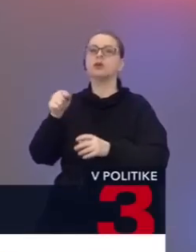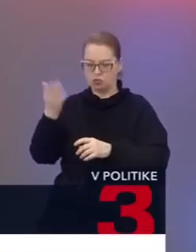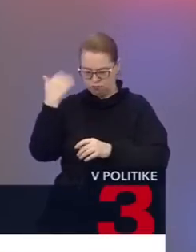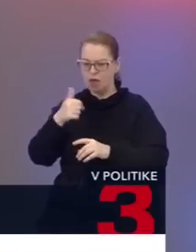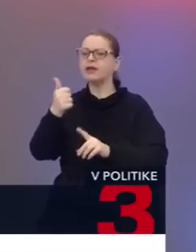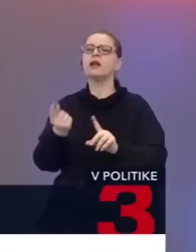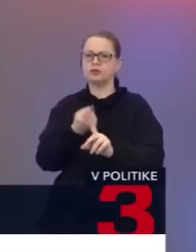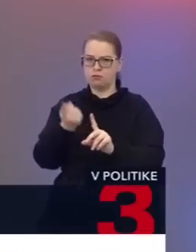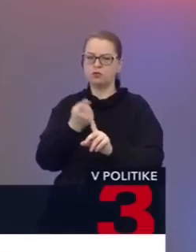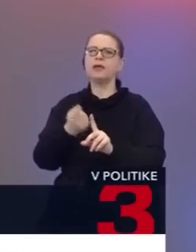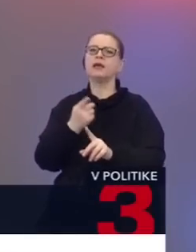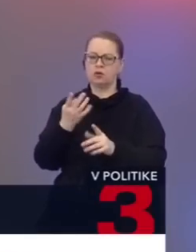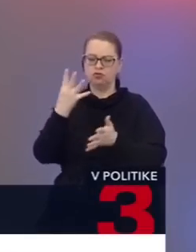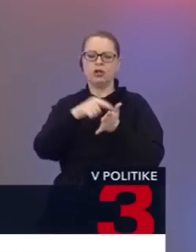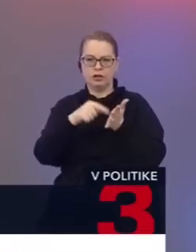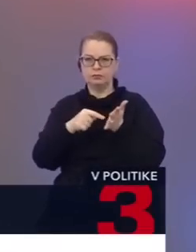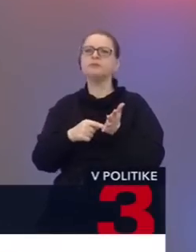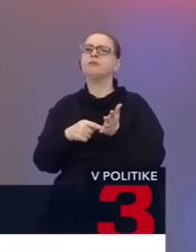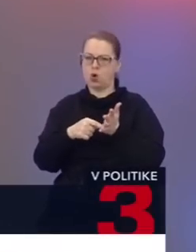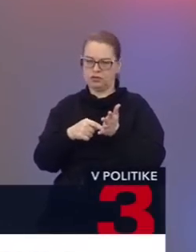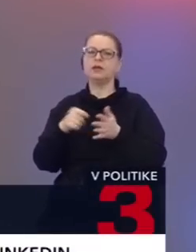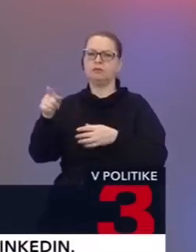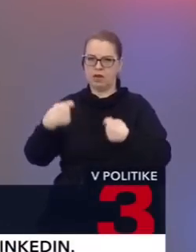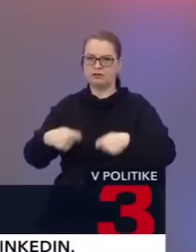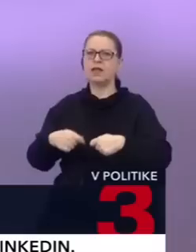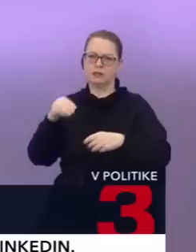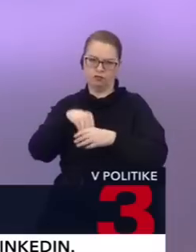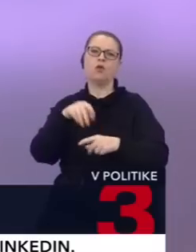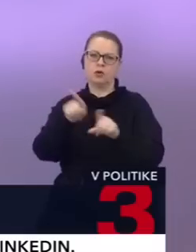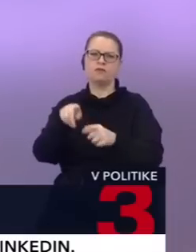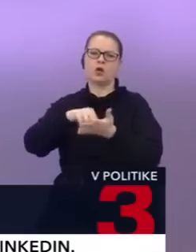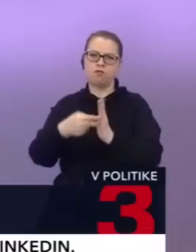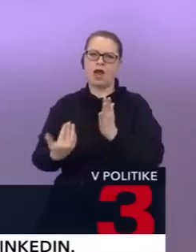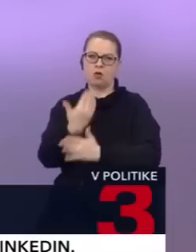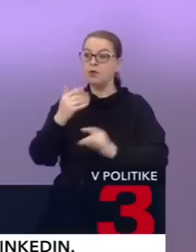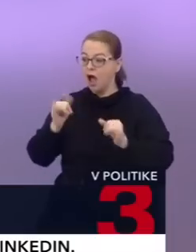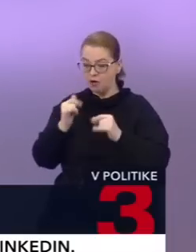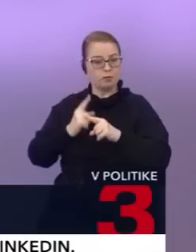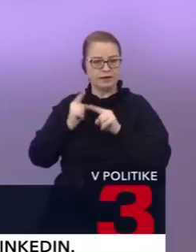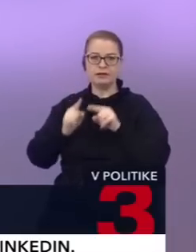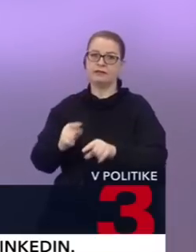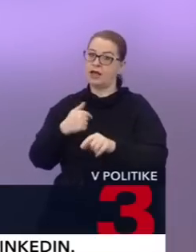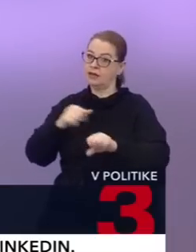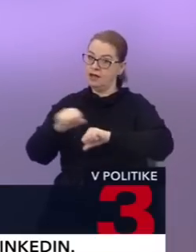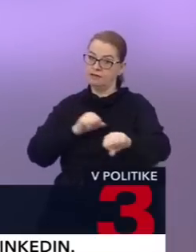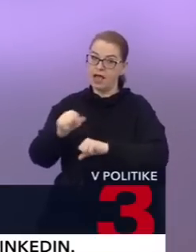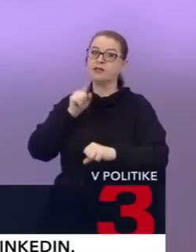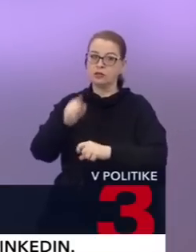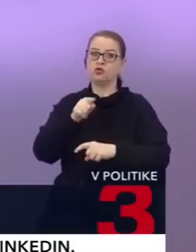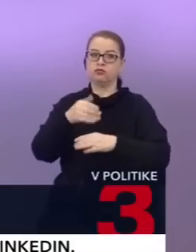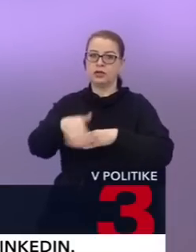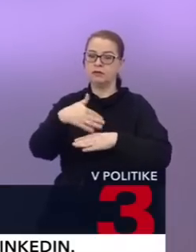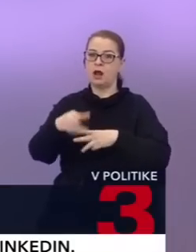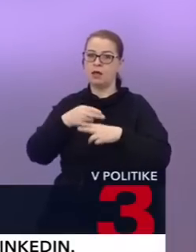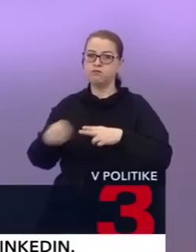prezidentky. 4 body a plán obnovy bol jedným z nich. Čiže tam nič našej vláde nebrání, aby sme nadalej tieto milníky plnili